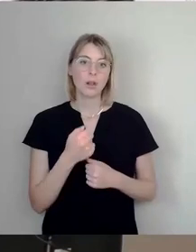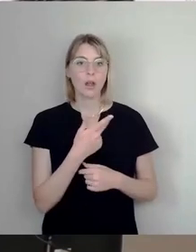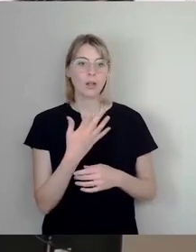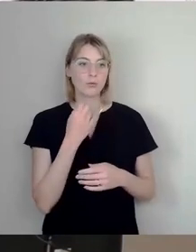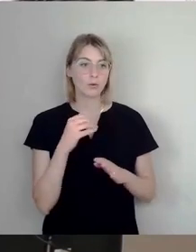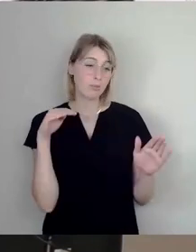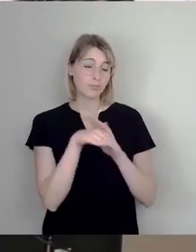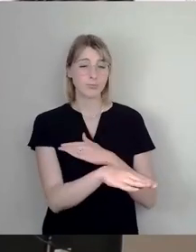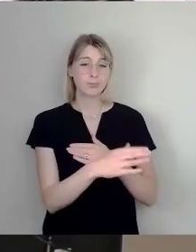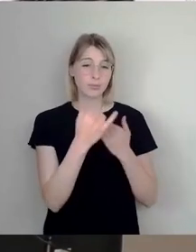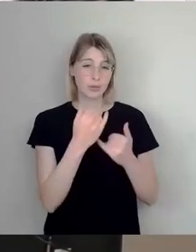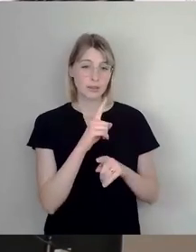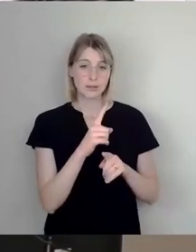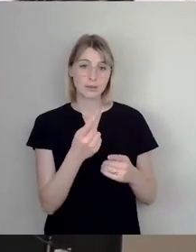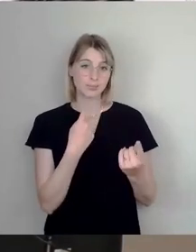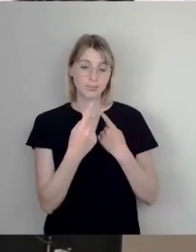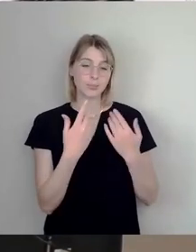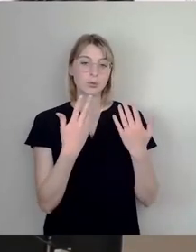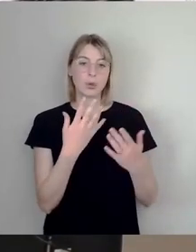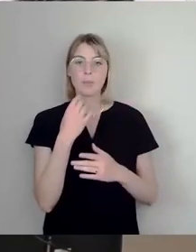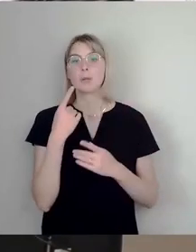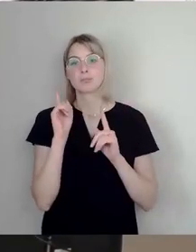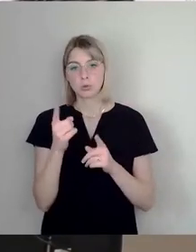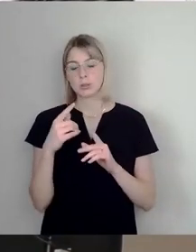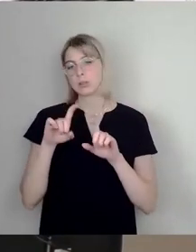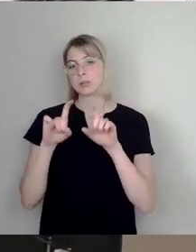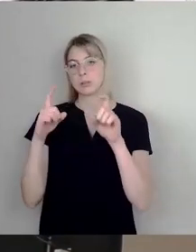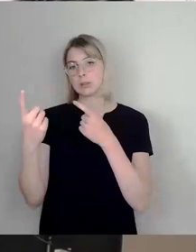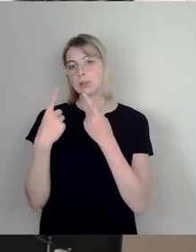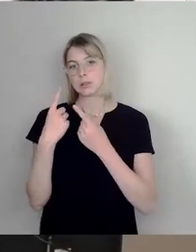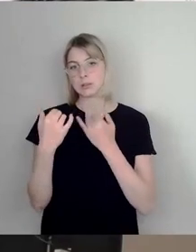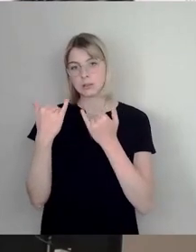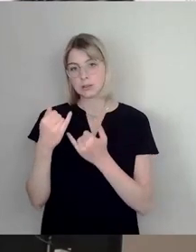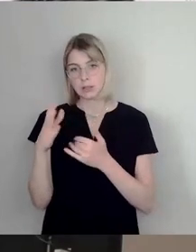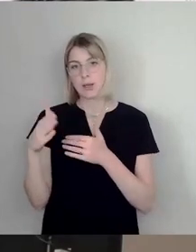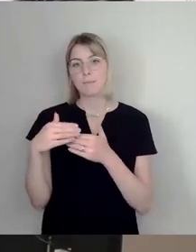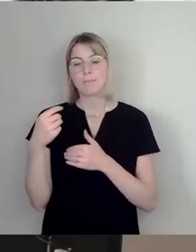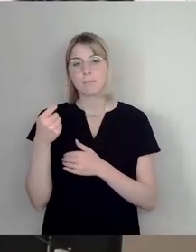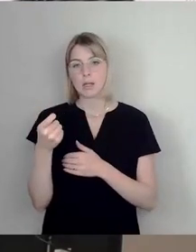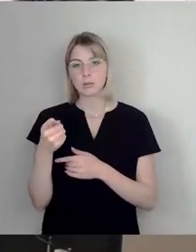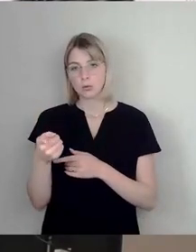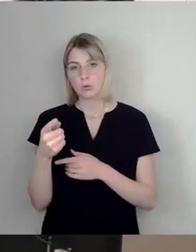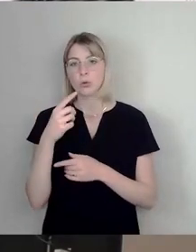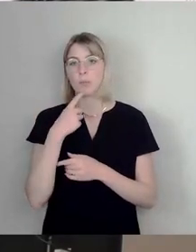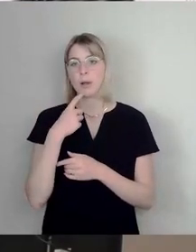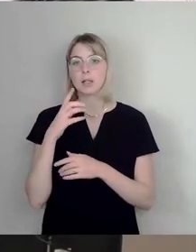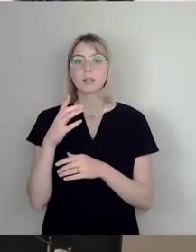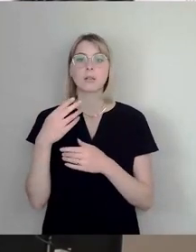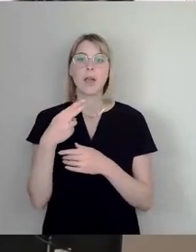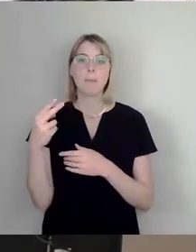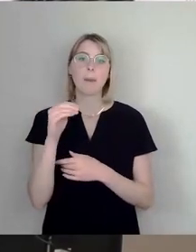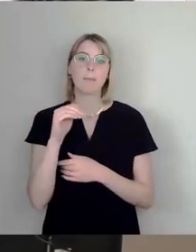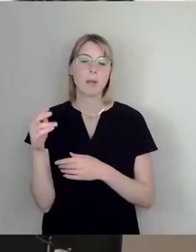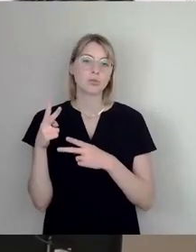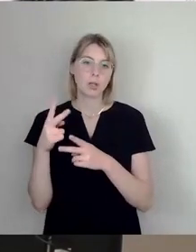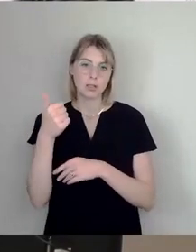behandelt wird. Es geht hier um die Abmietung des Objektes Hermann-Mendez-Straße 1. Das wird dem Bürger erstmal nichts sagen,